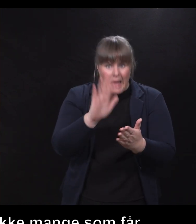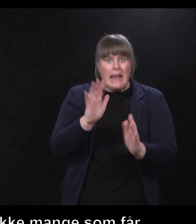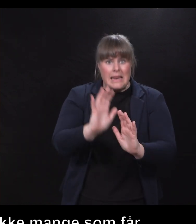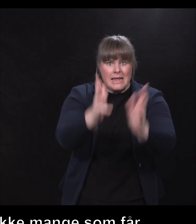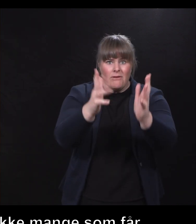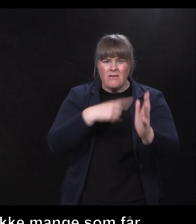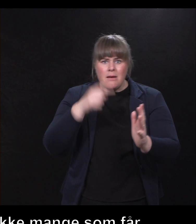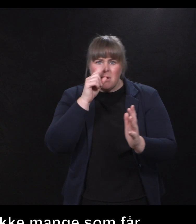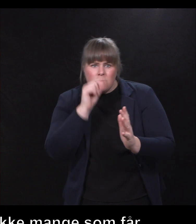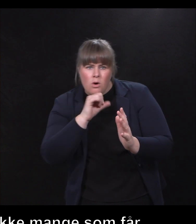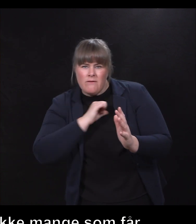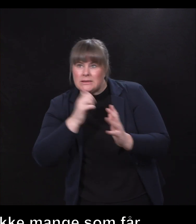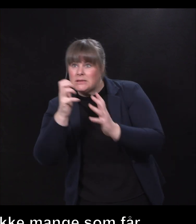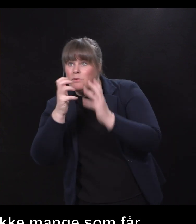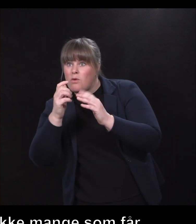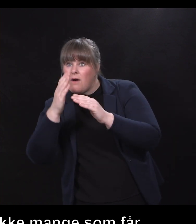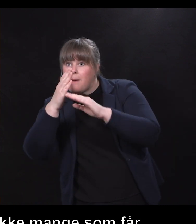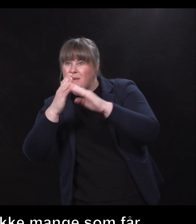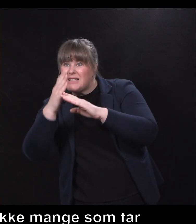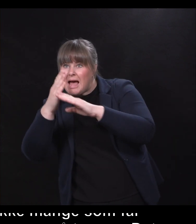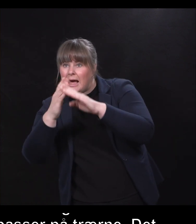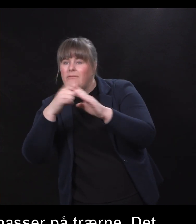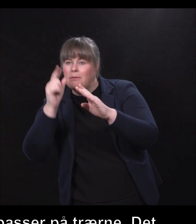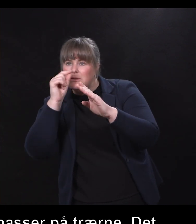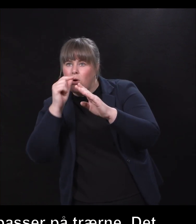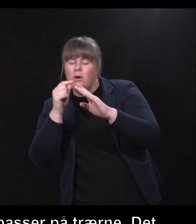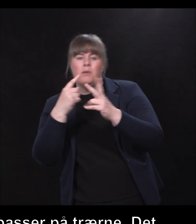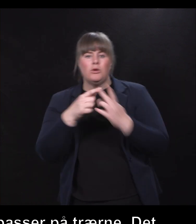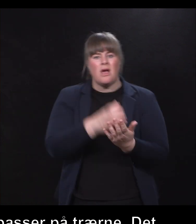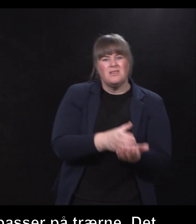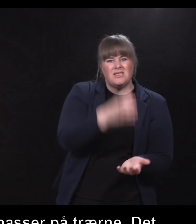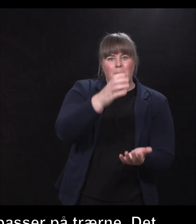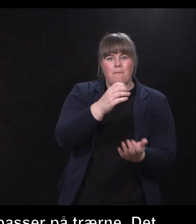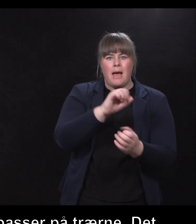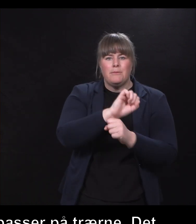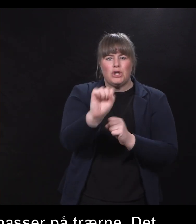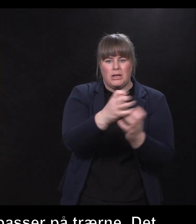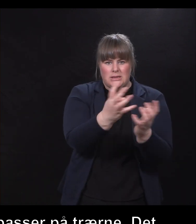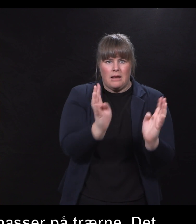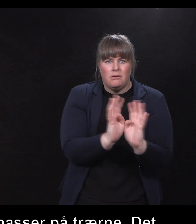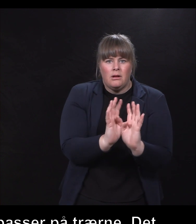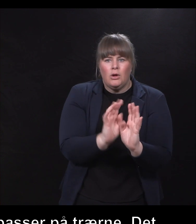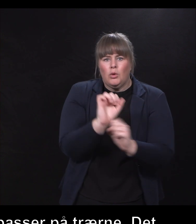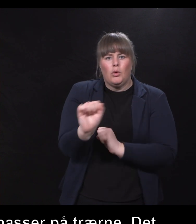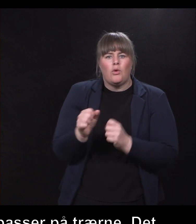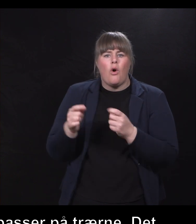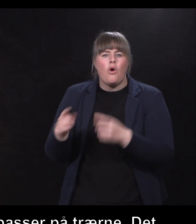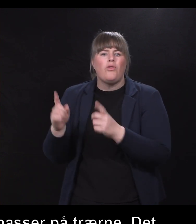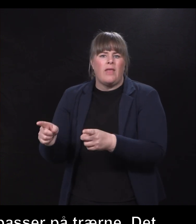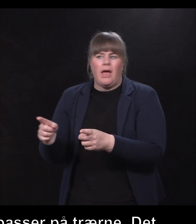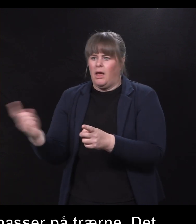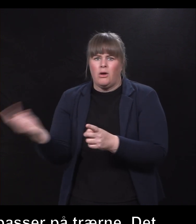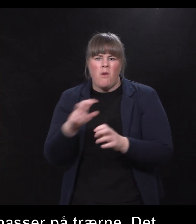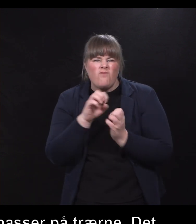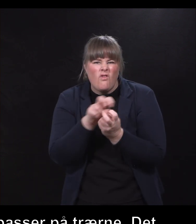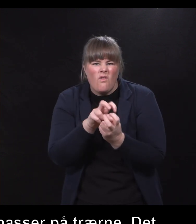beskjærer det når det trengs, og vi putter på stammebeskyttere, sånn at ikke rotter kommer og spiser på stammen og sånn. Så det er mye mer enn hva folk ser.